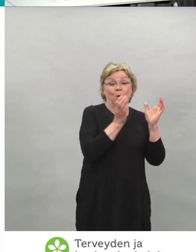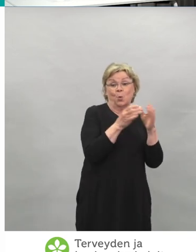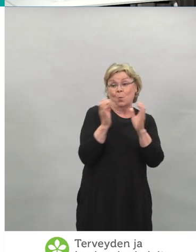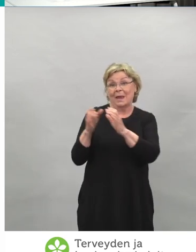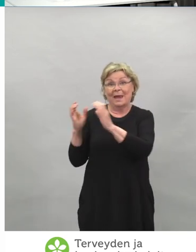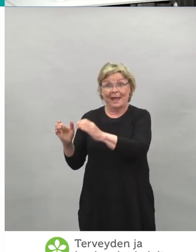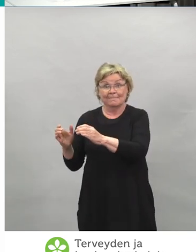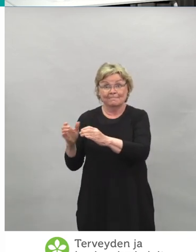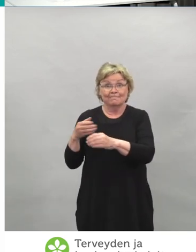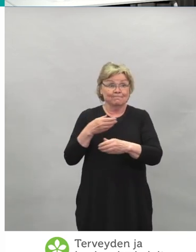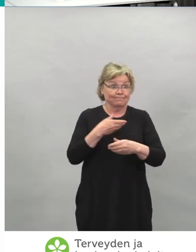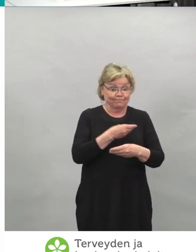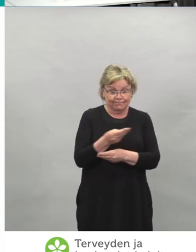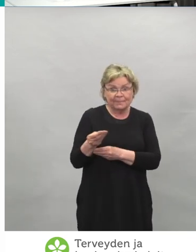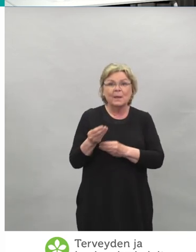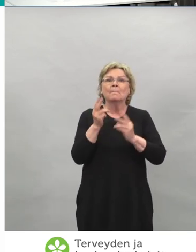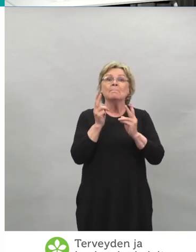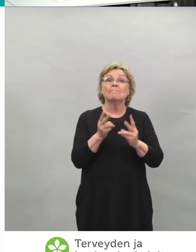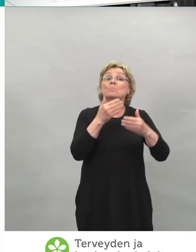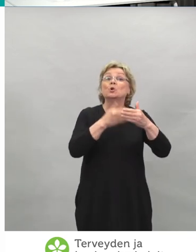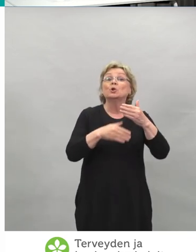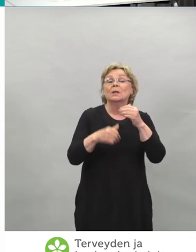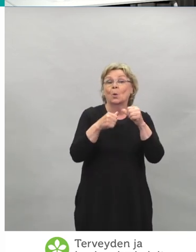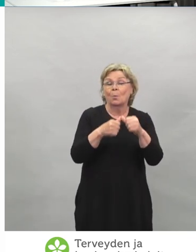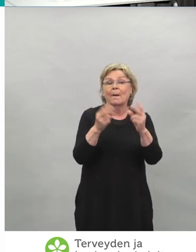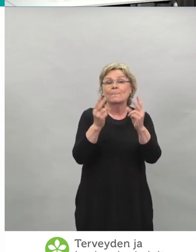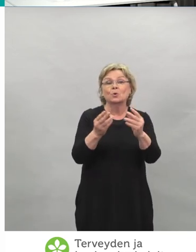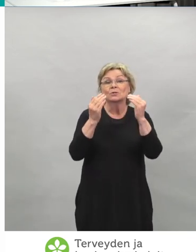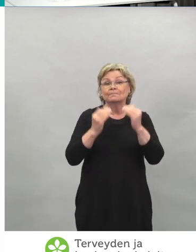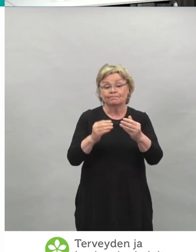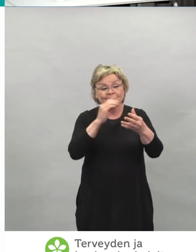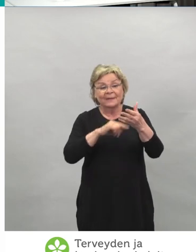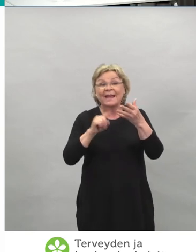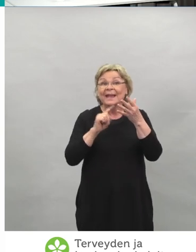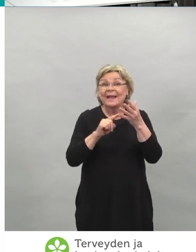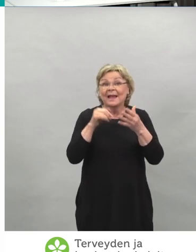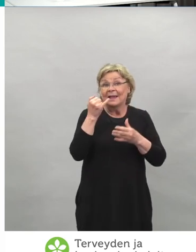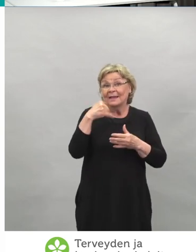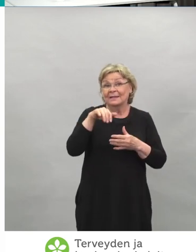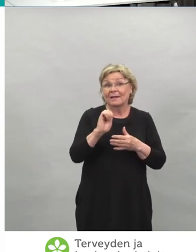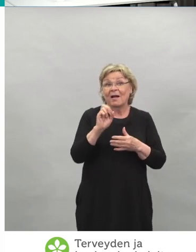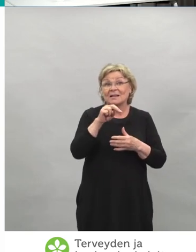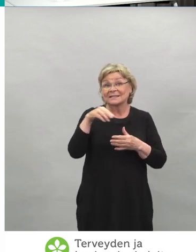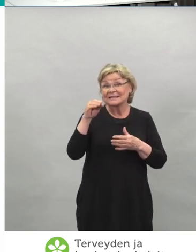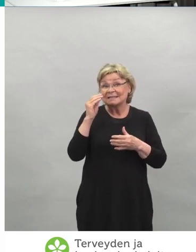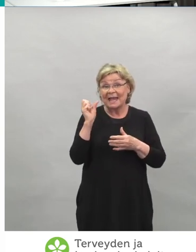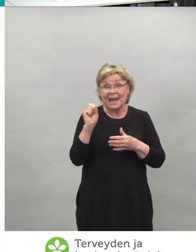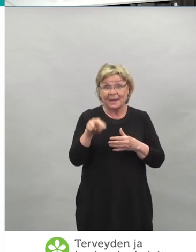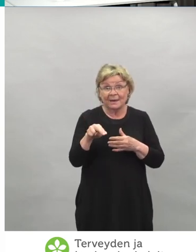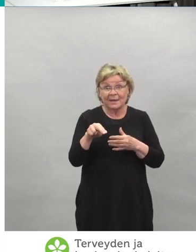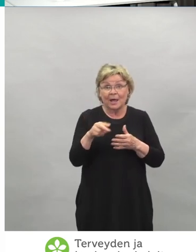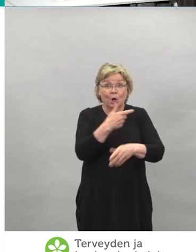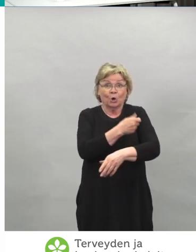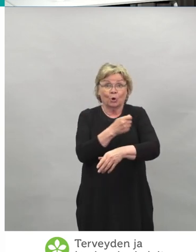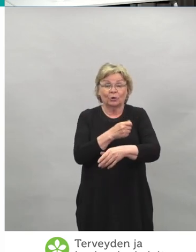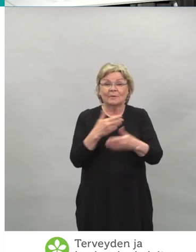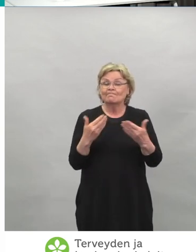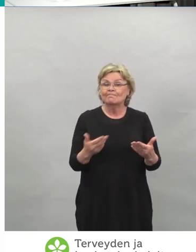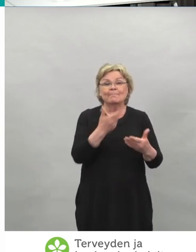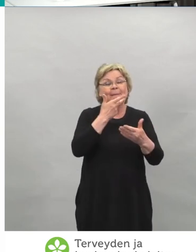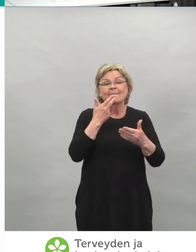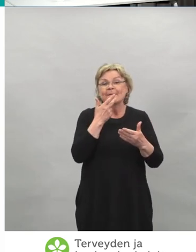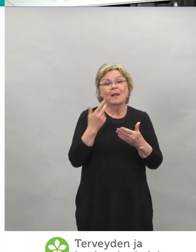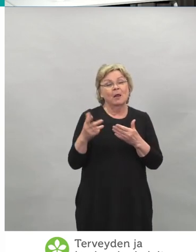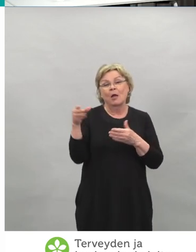myyntiluvan saanut Janssenin rokote, mutta sitä ei ole otettu vielä Suomessa käyttöön eikä oteta tässä